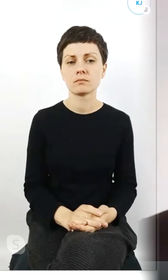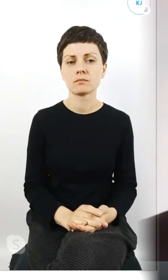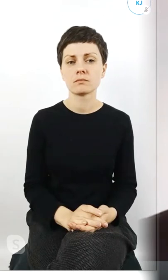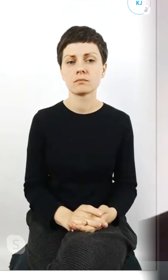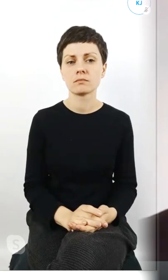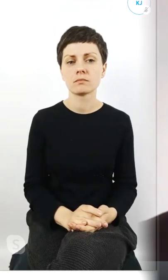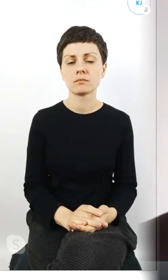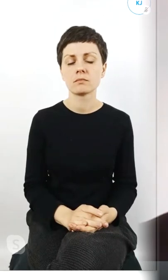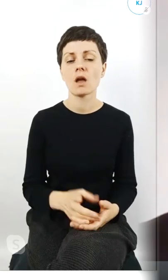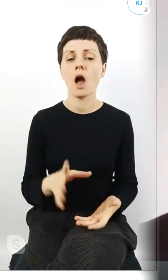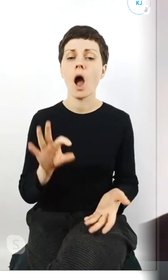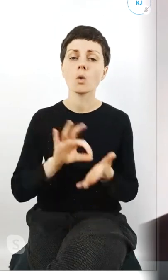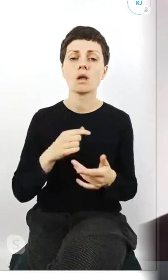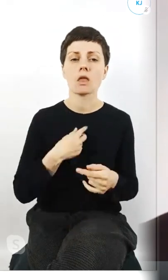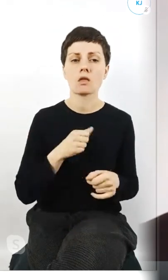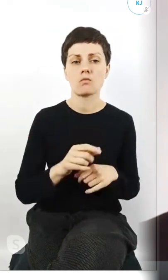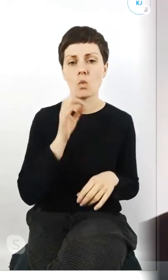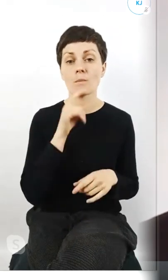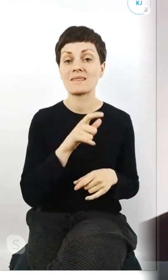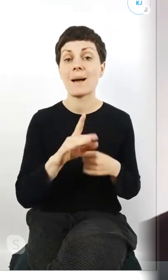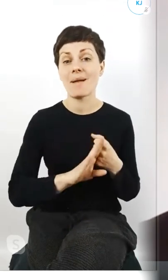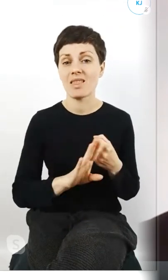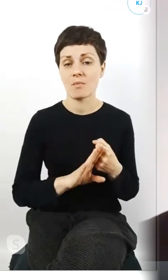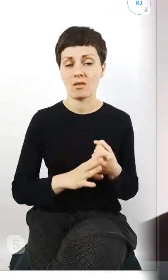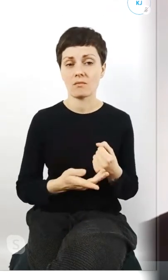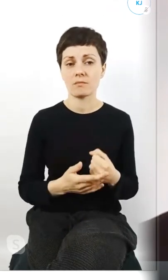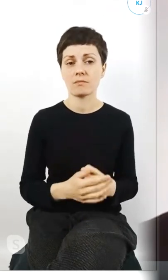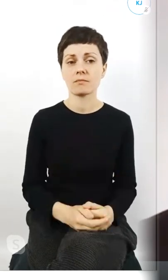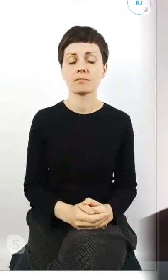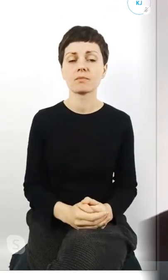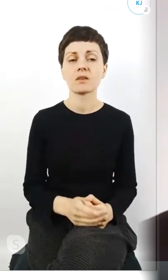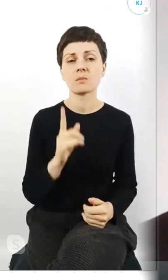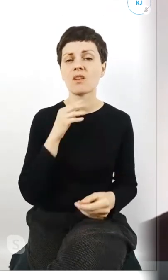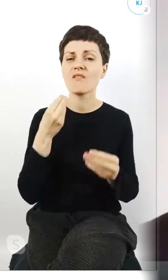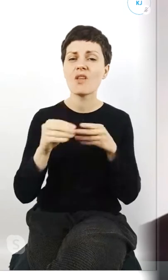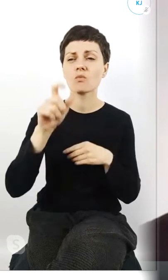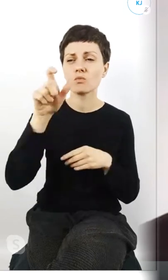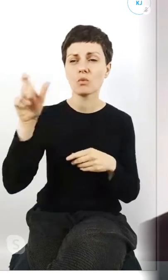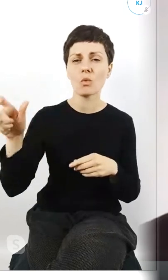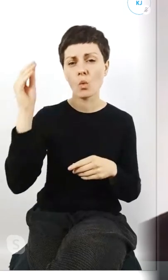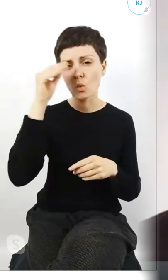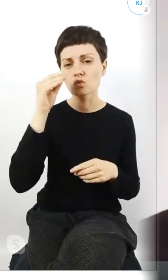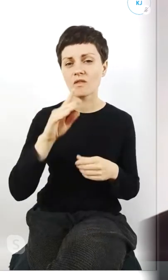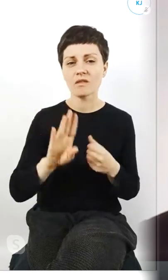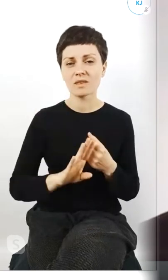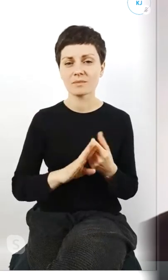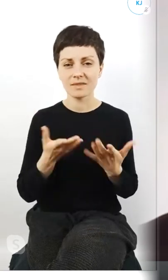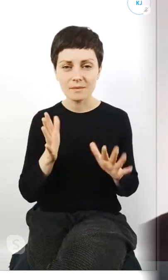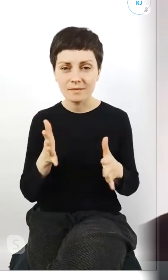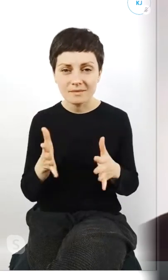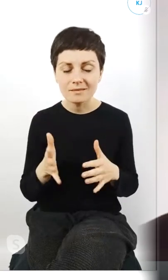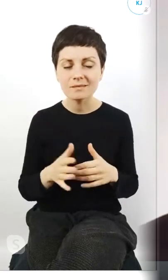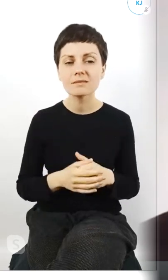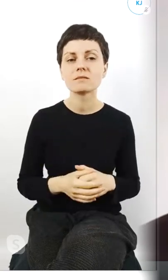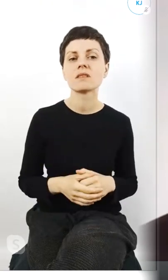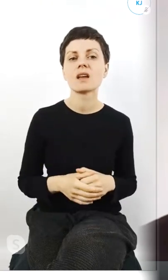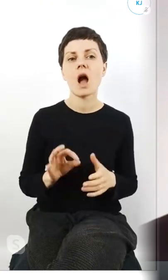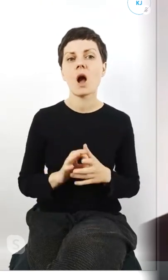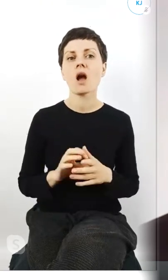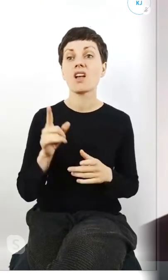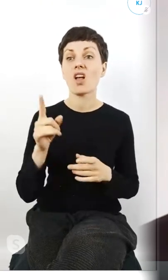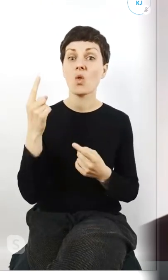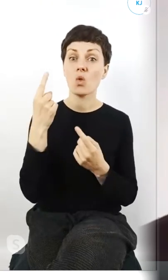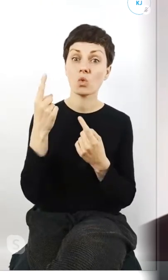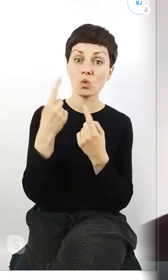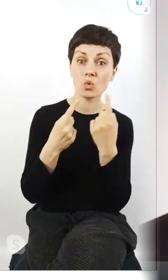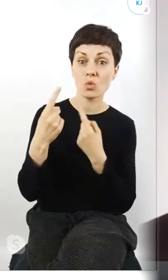chociażby z matematyki myślę, że większość uczniów w Polsce i chociażby takie tłumaczenie matematyki